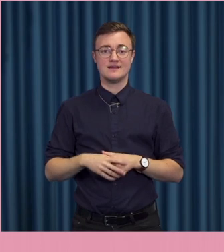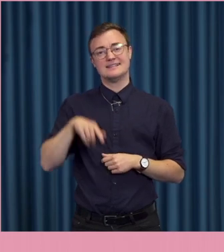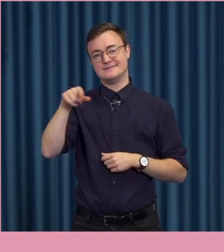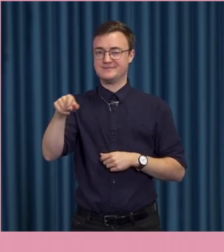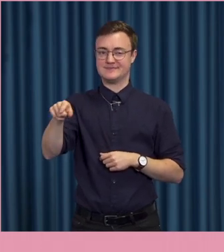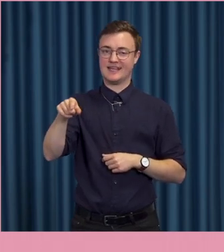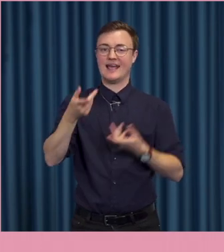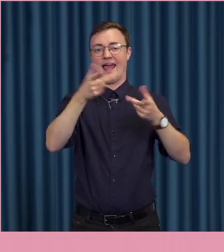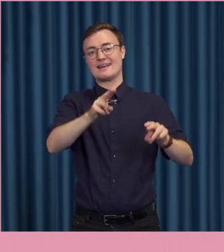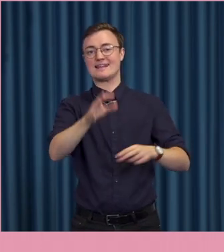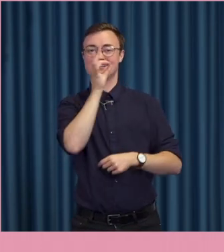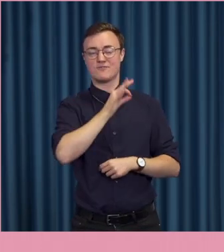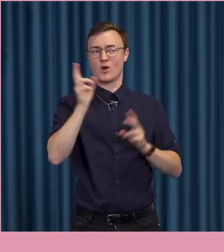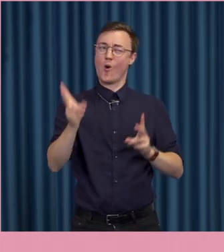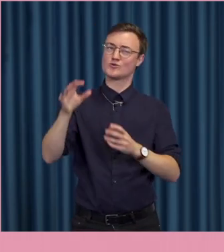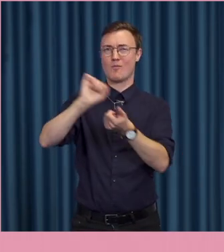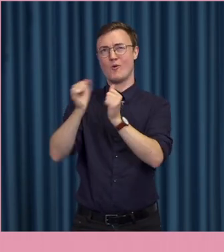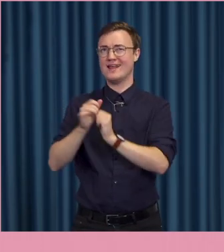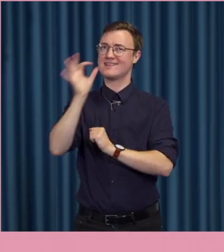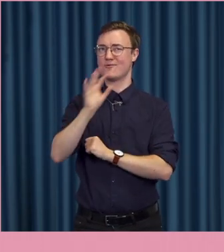både en rättslig fråga och någon slags politisk fråga.